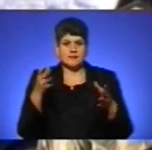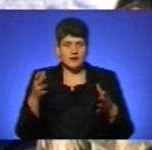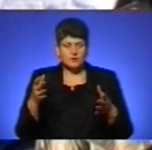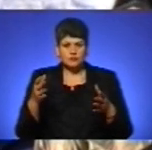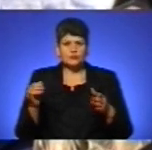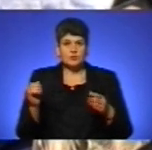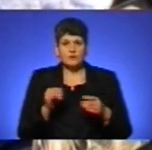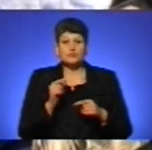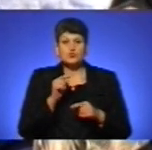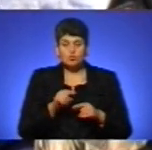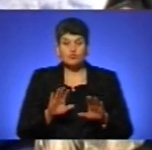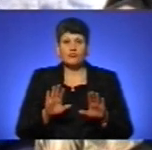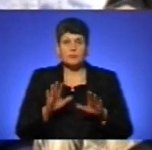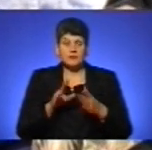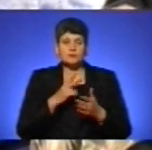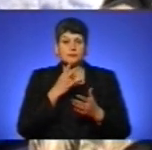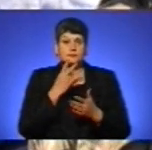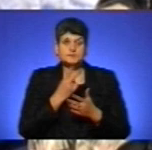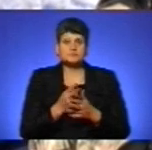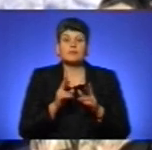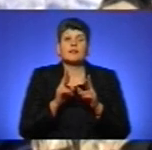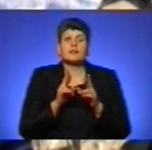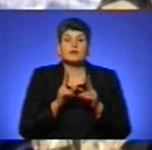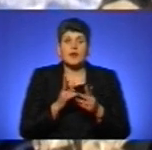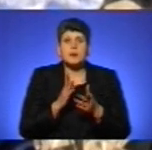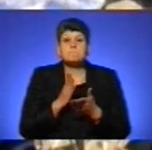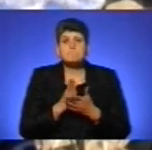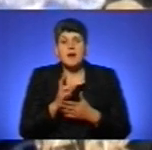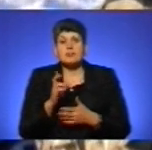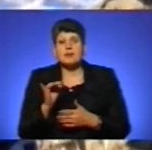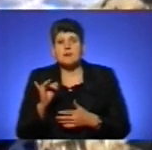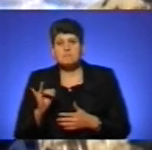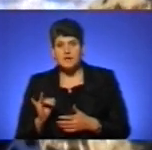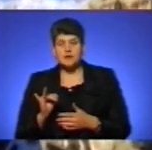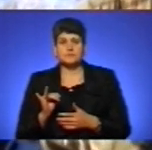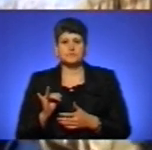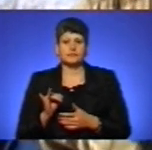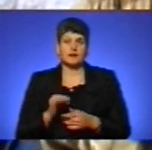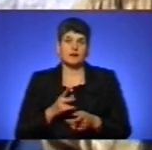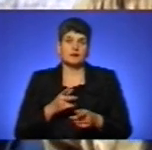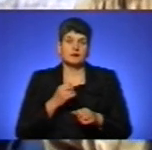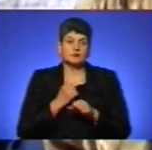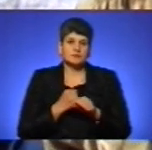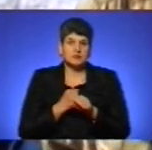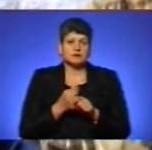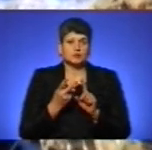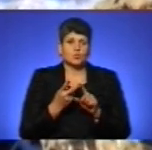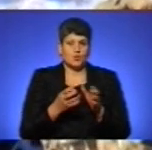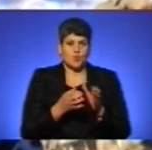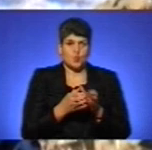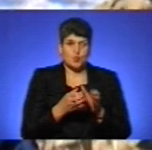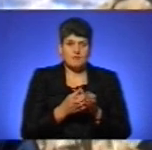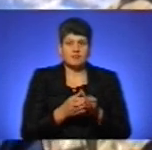в даному випадку продемонстрували, яким чином мала би реагувати друга група на